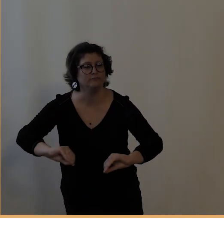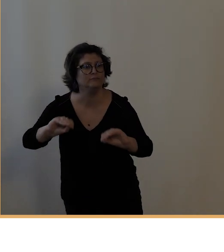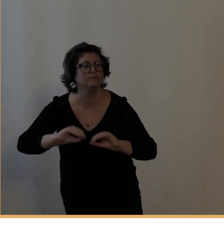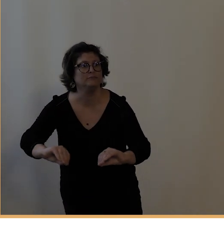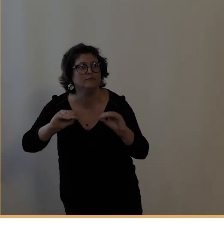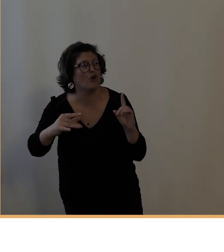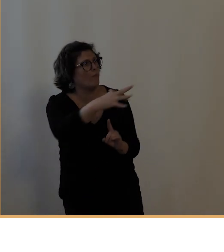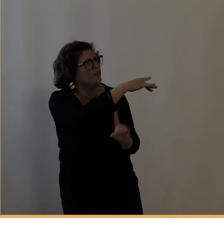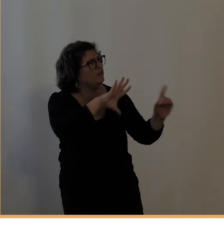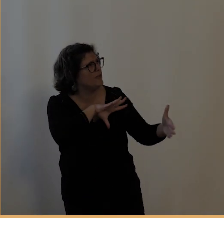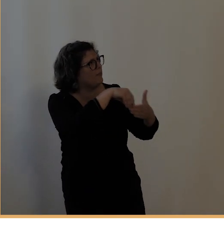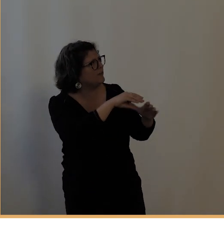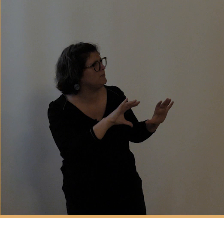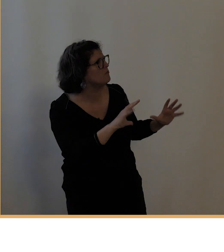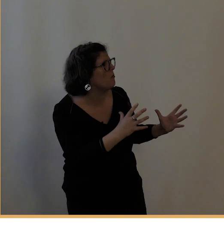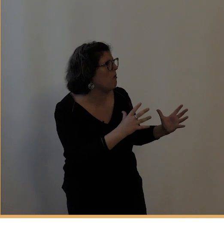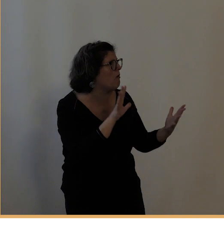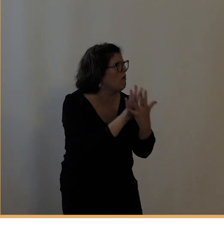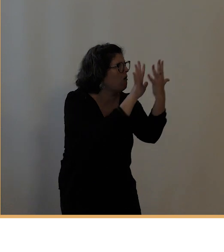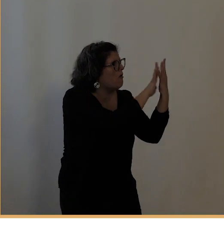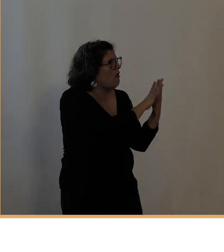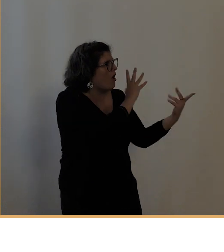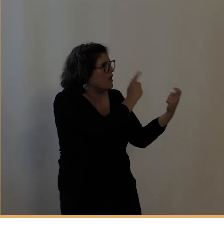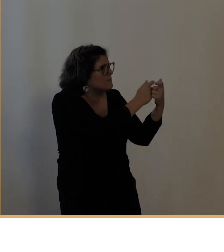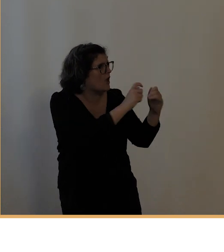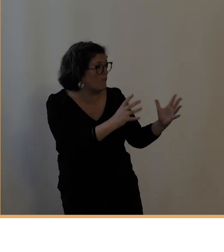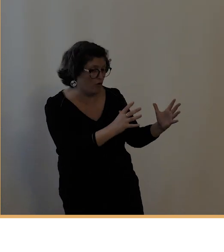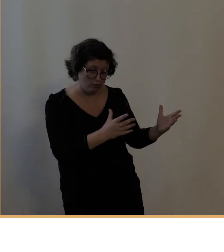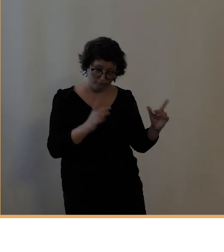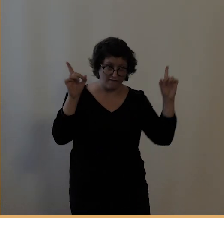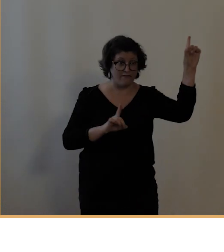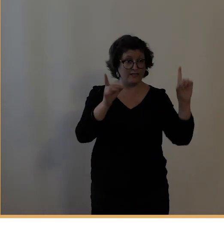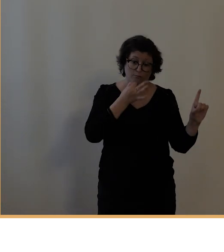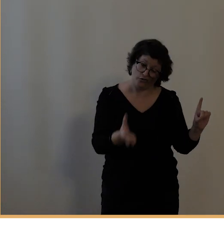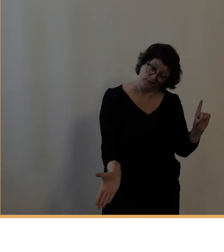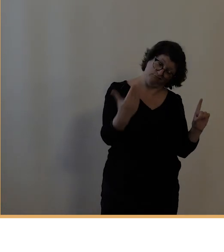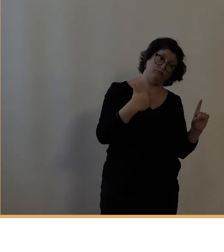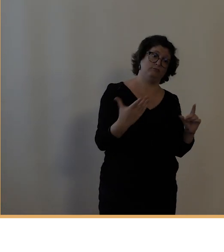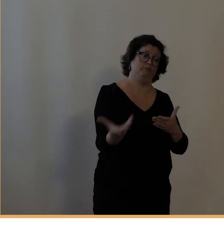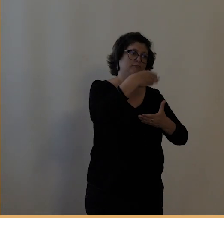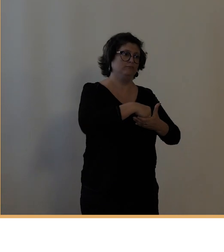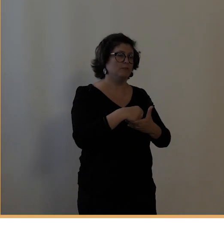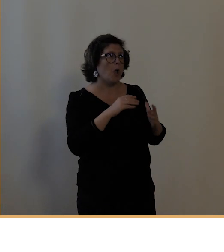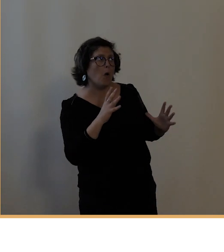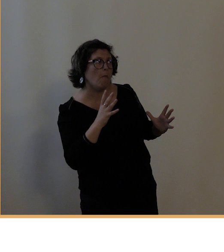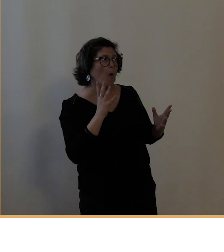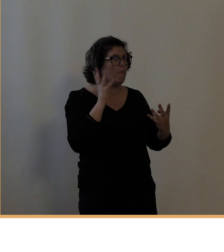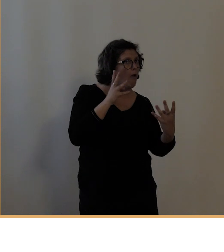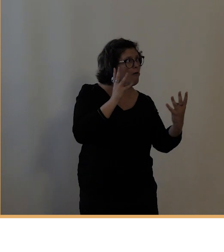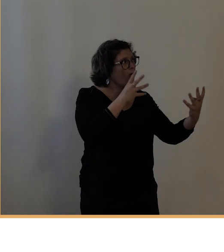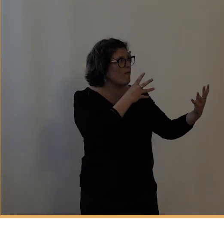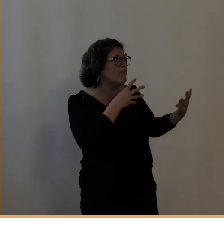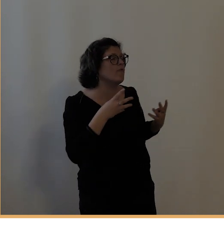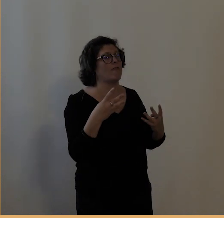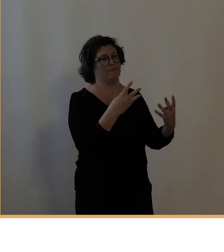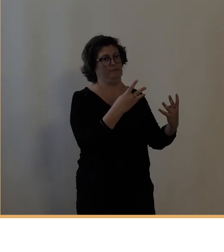civique puisque donc ces fêtes ont une véritable portée municipale et publique.